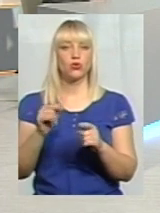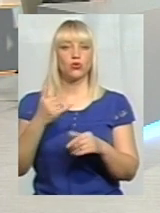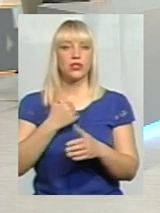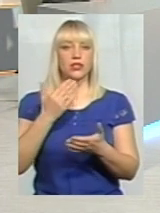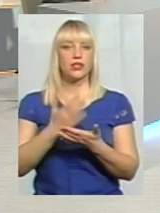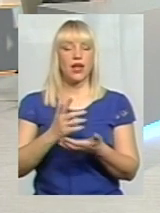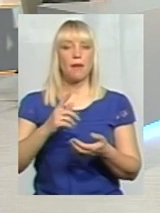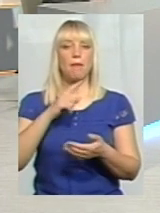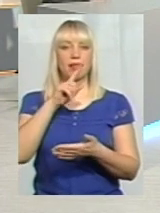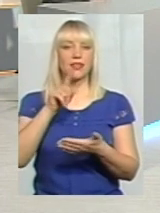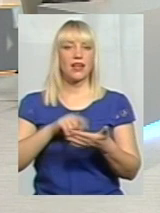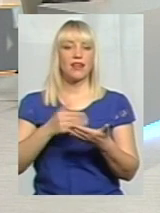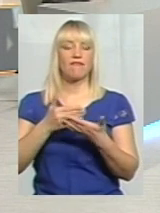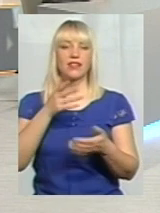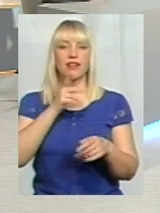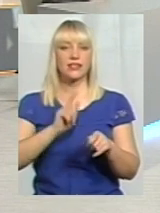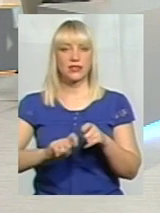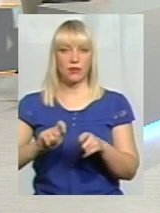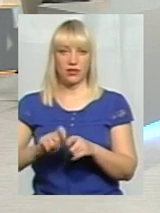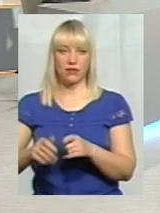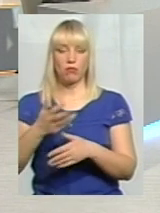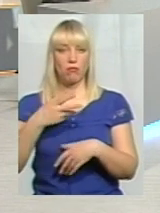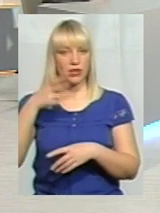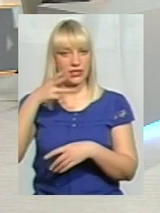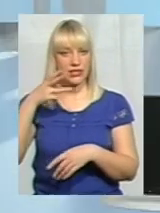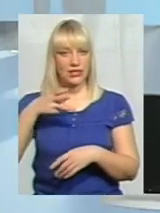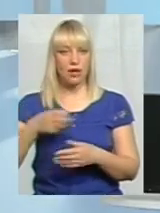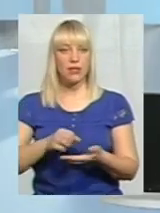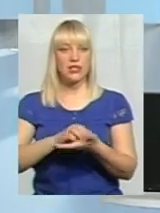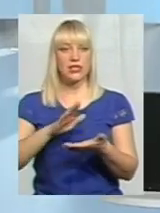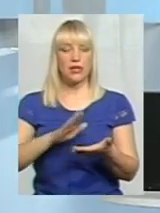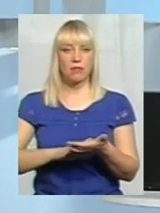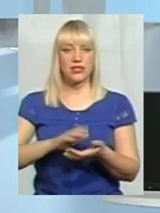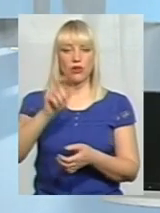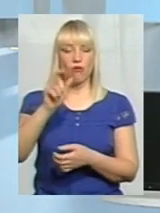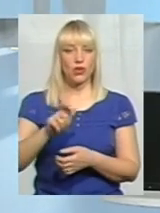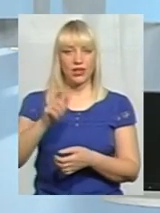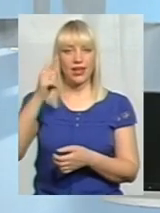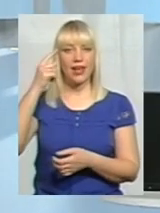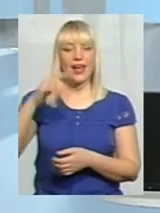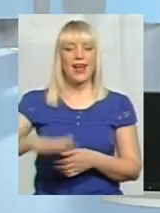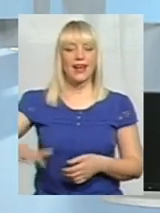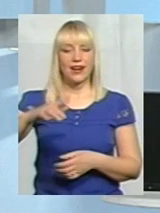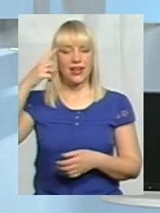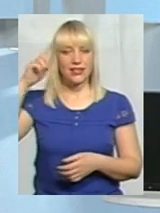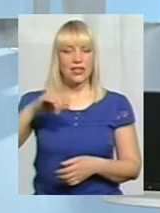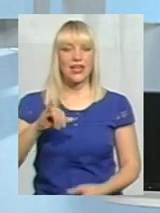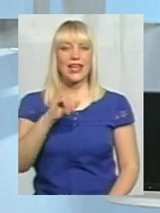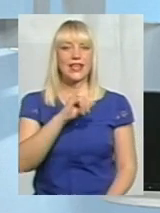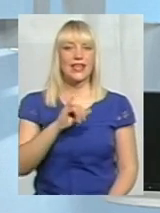питання від експертів. Ми скайпом записували краєзнавця Зізяслава, Віктора Кучерука.